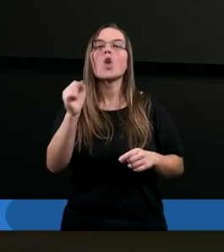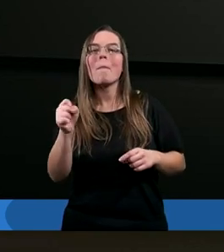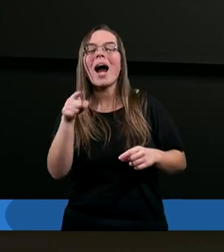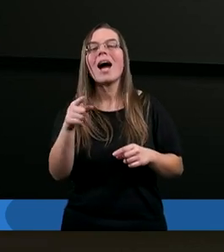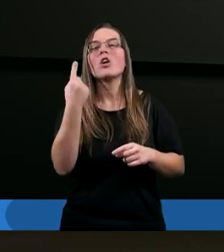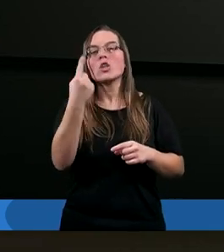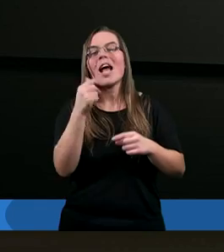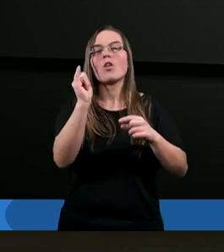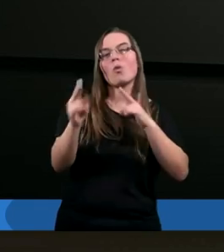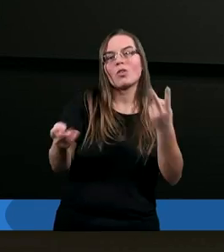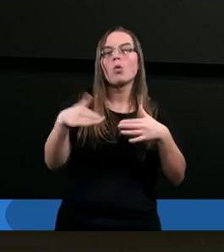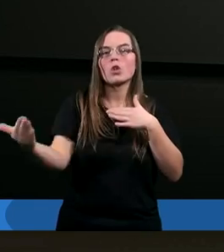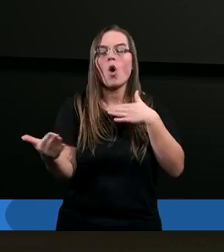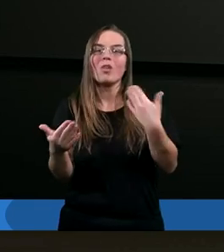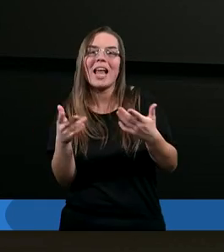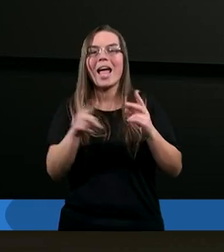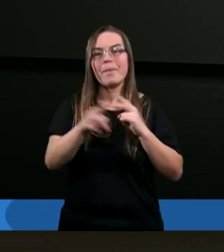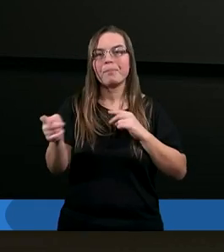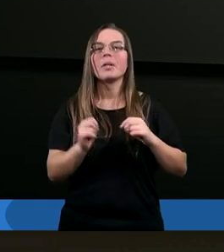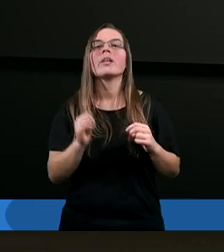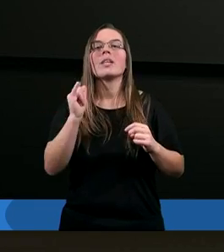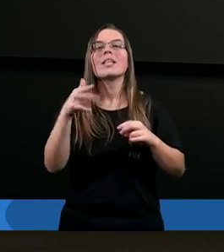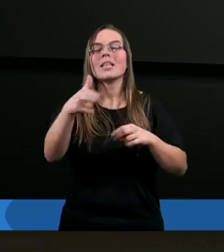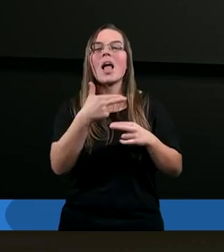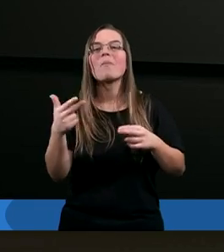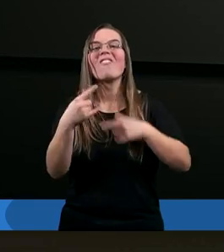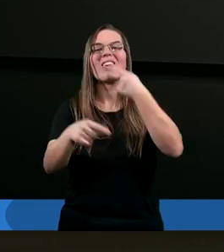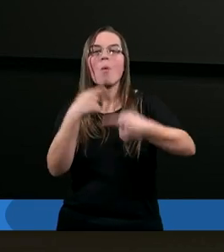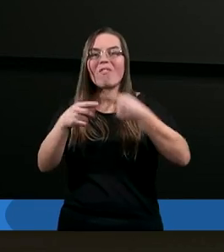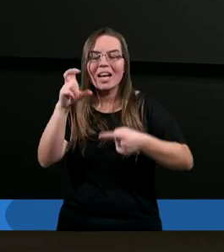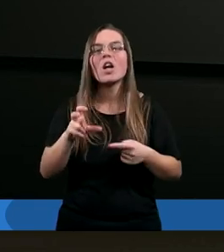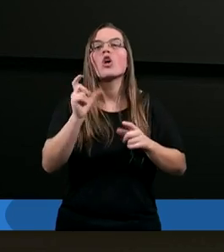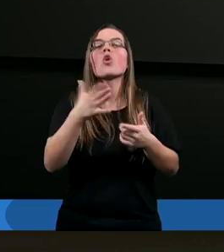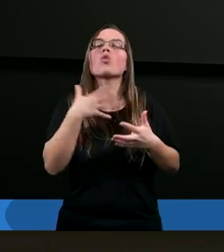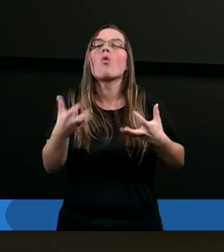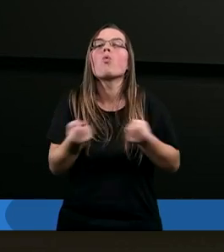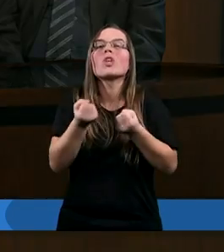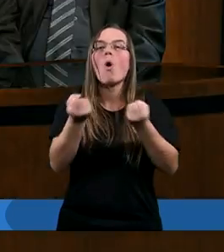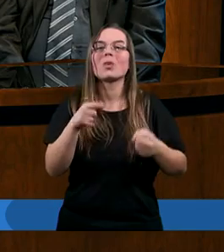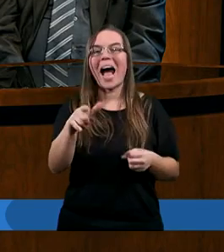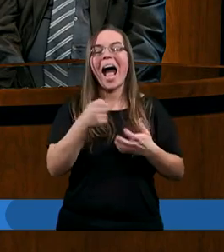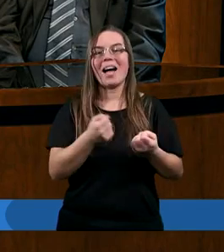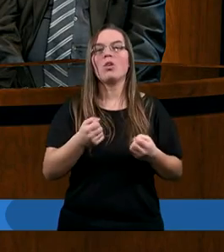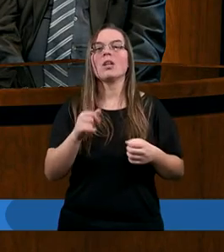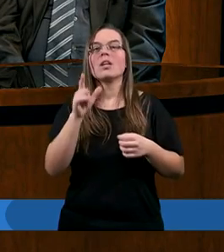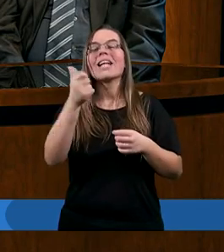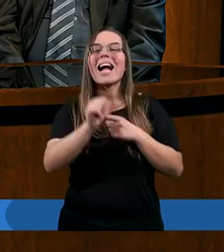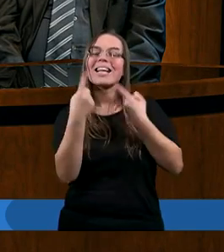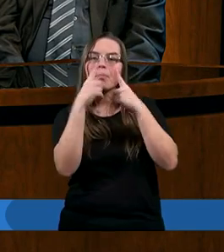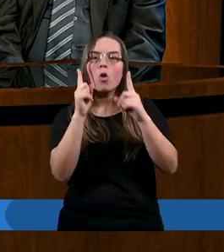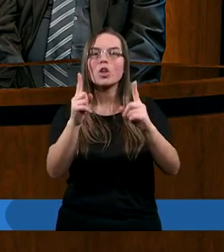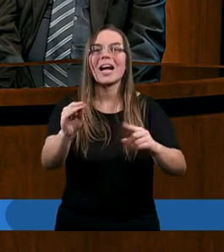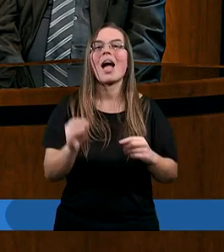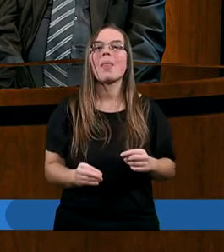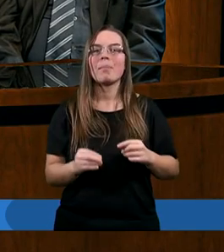pójścia w jedną i w drugą stronę, w jedną i w drugą. Co was w tych wypowiedziach uderza? Jak je postrzegacie?